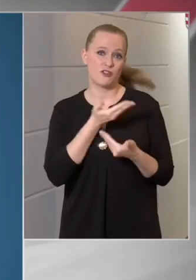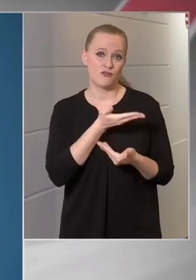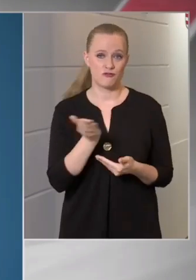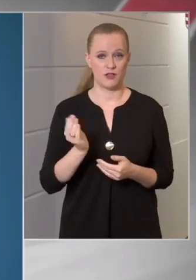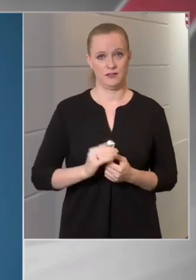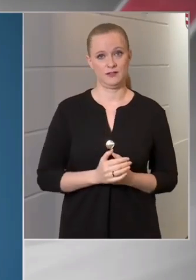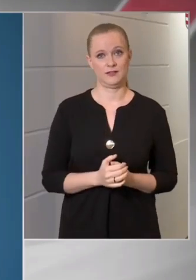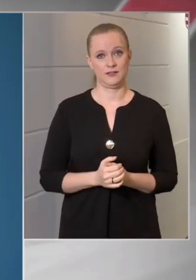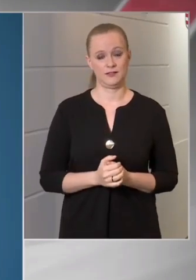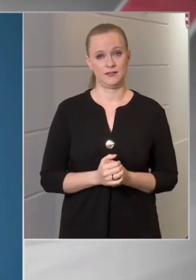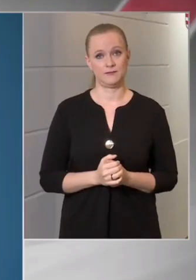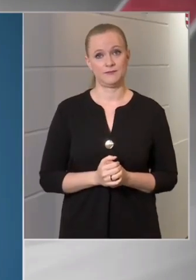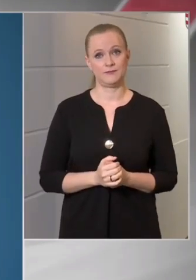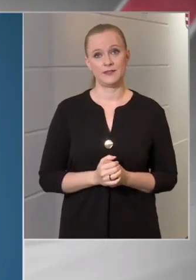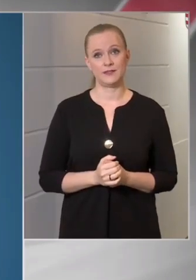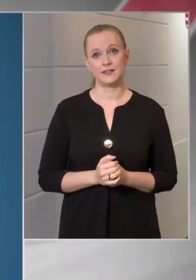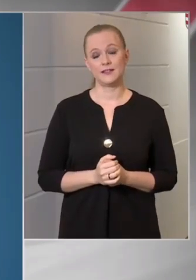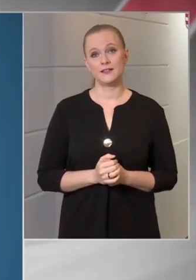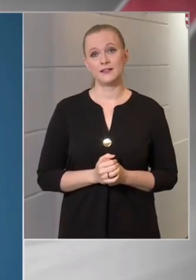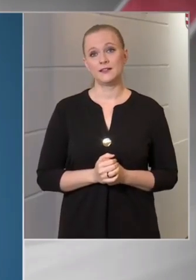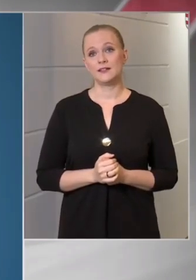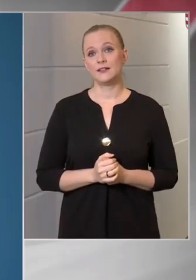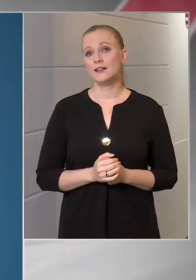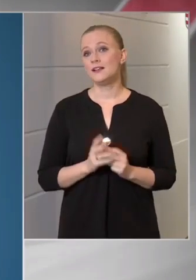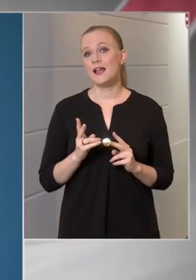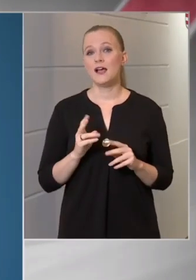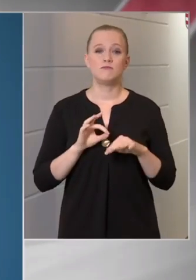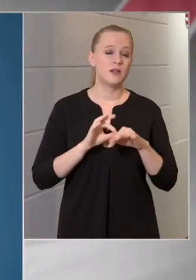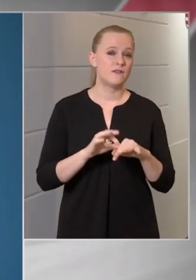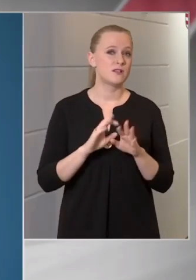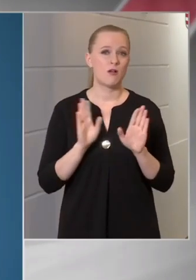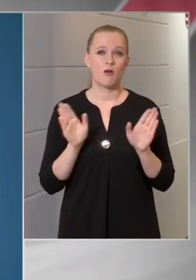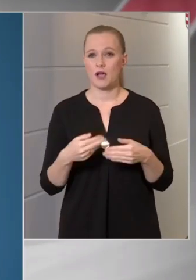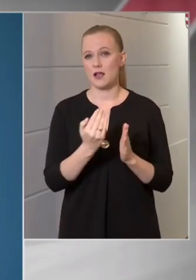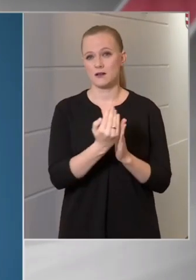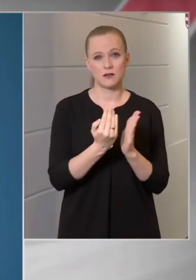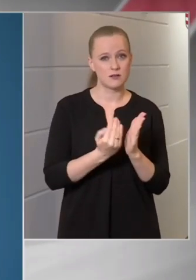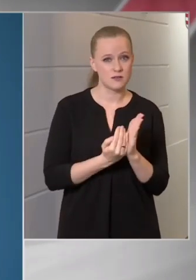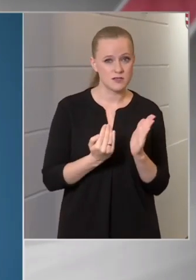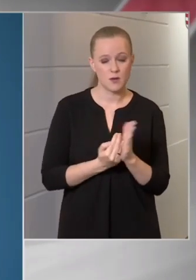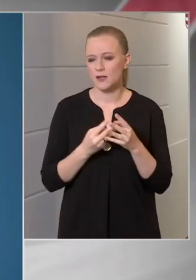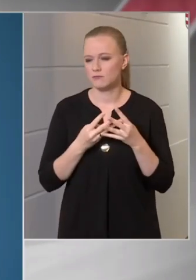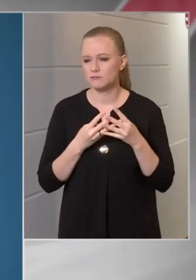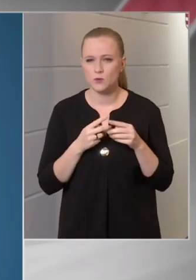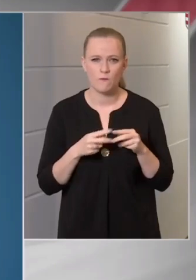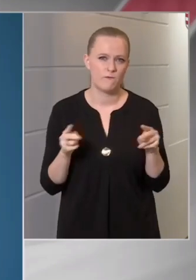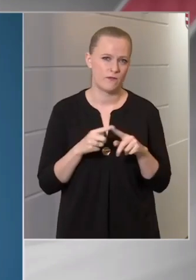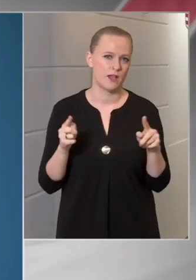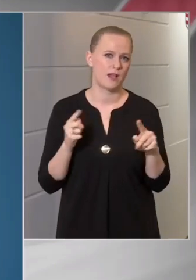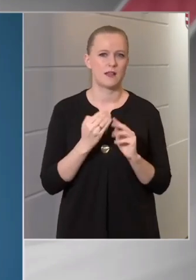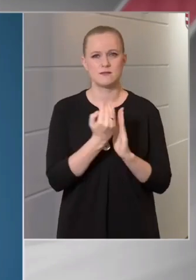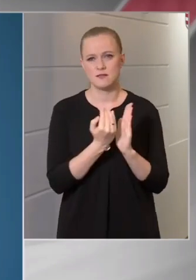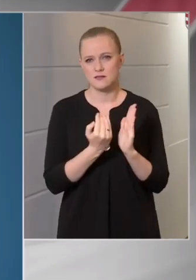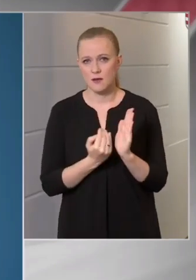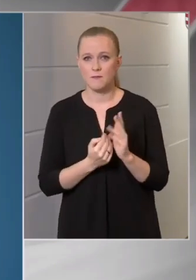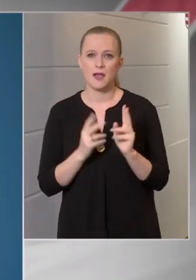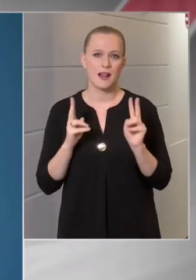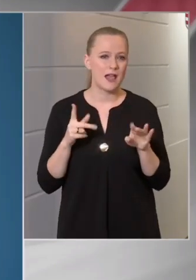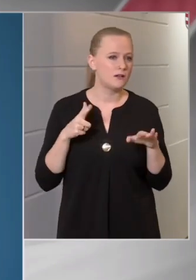Lehet bevezetni mindenféle szabályokat nagyon széles körűen, mindenféle